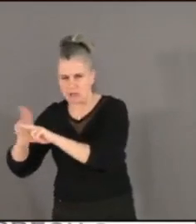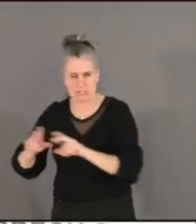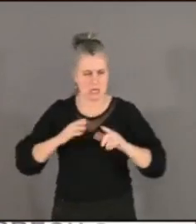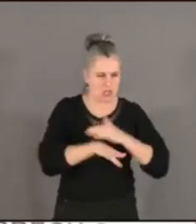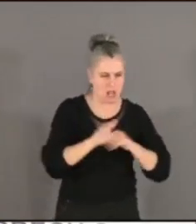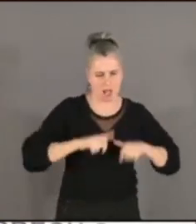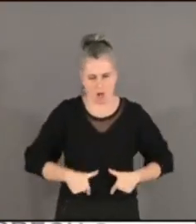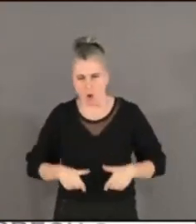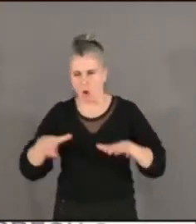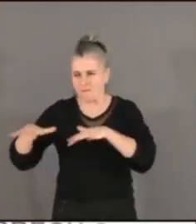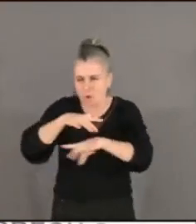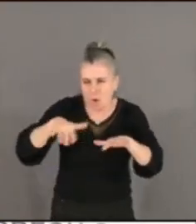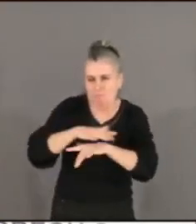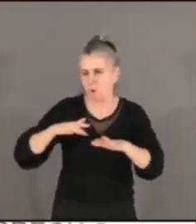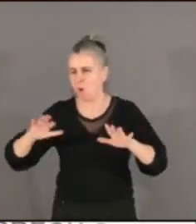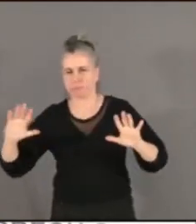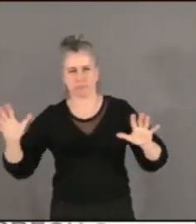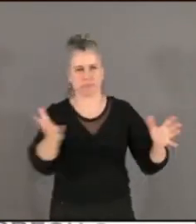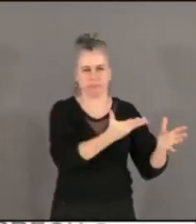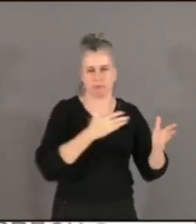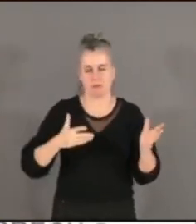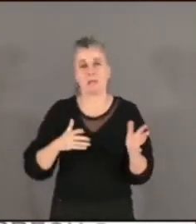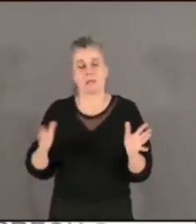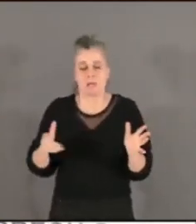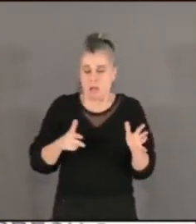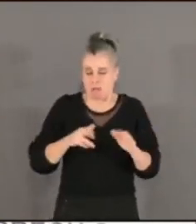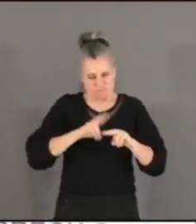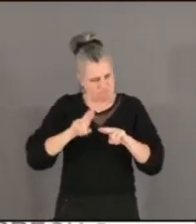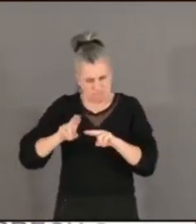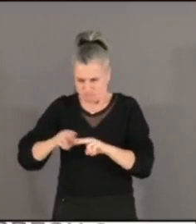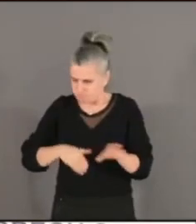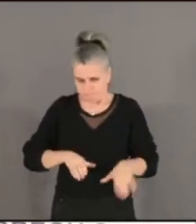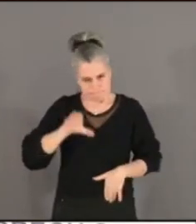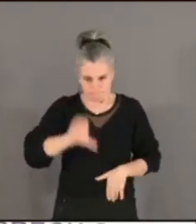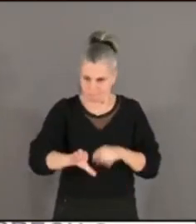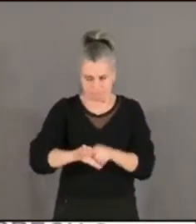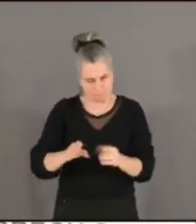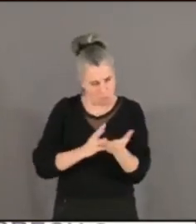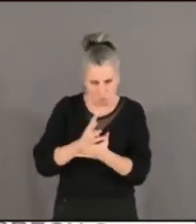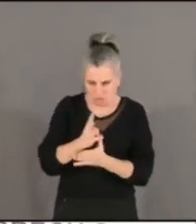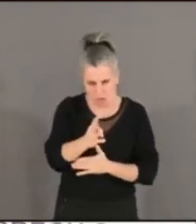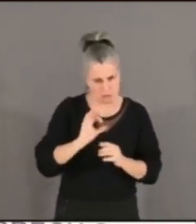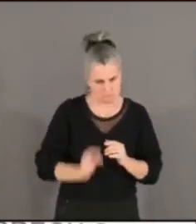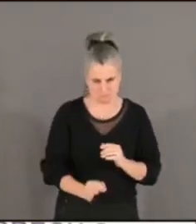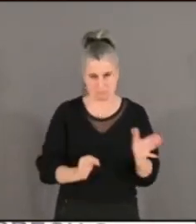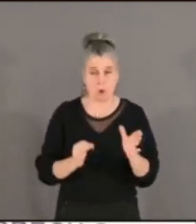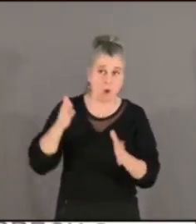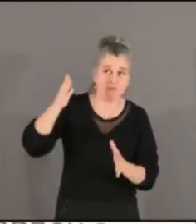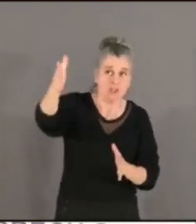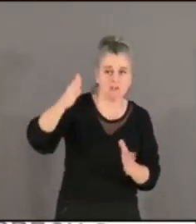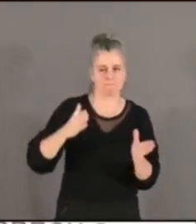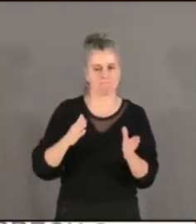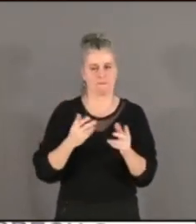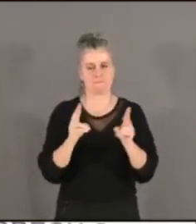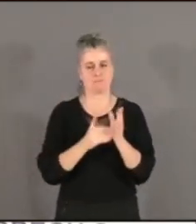et porte et soutient tous les projets et initiatives pour faire de Marseille une ville plus verte, plus juste,